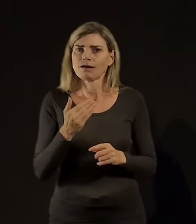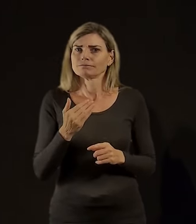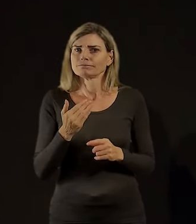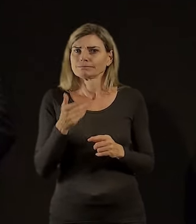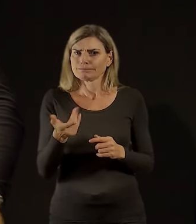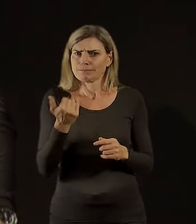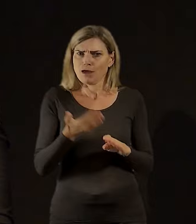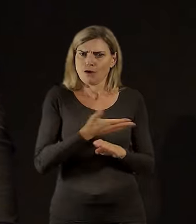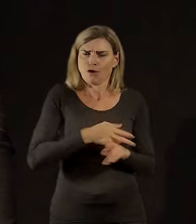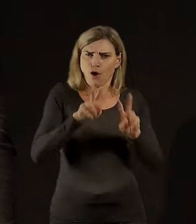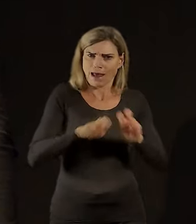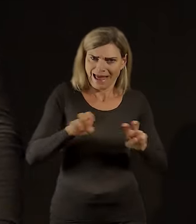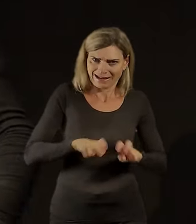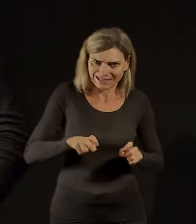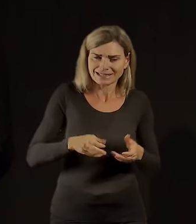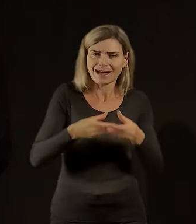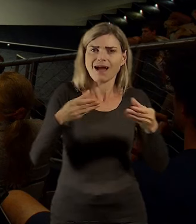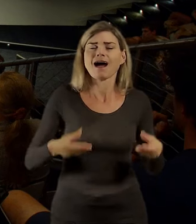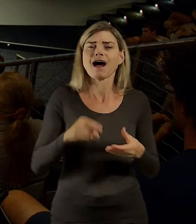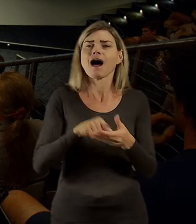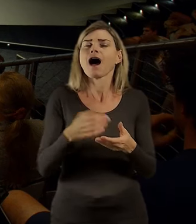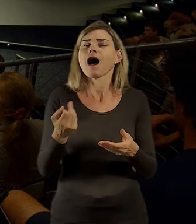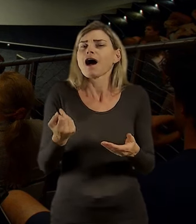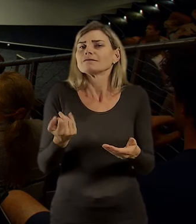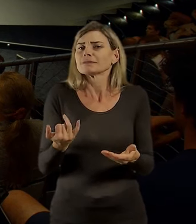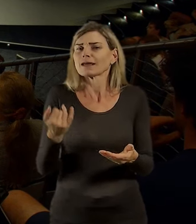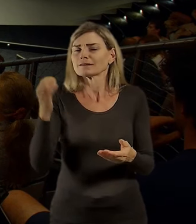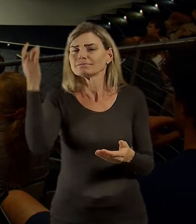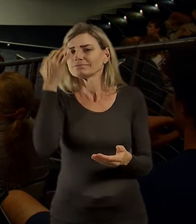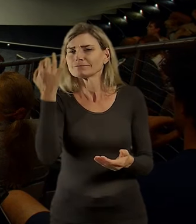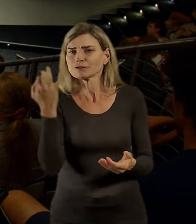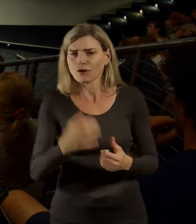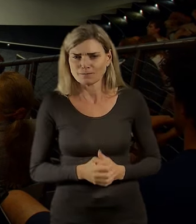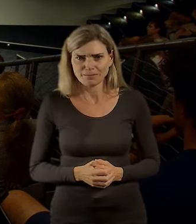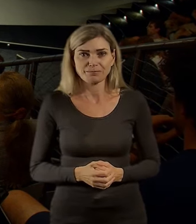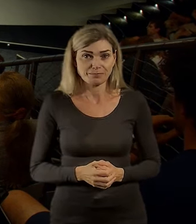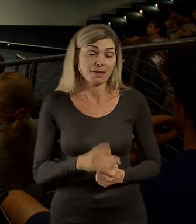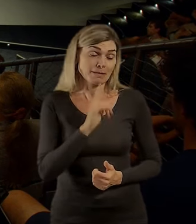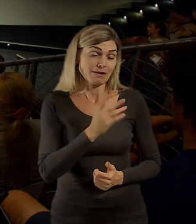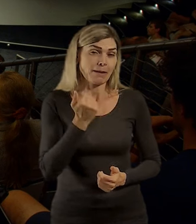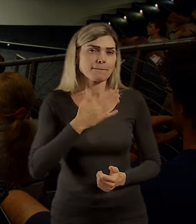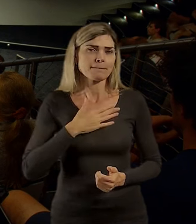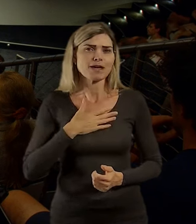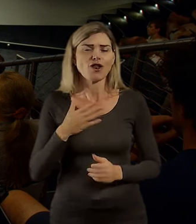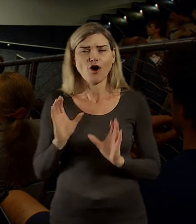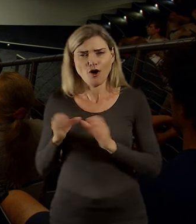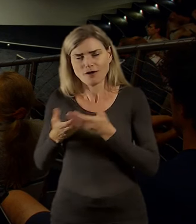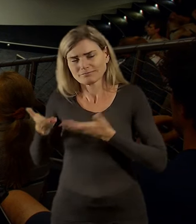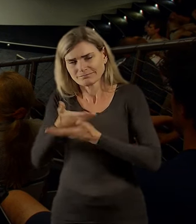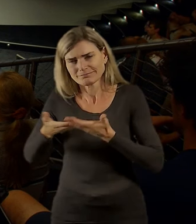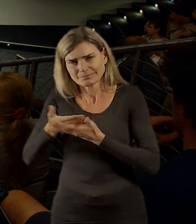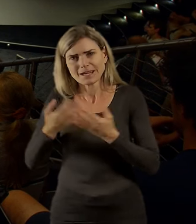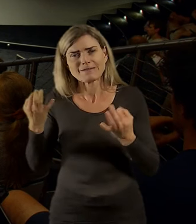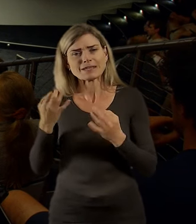kterou analyzujete to město? Uhodil jste na to téma, které jsme diskutovali v našem hloučku, kdy jsme řešili právě to